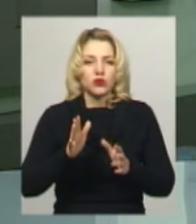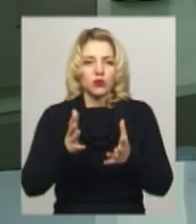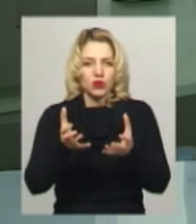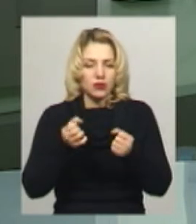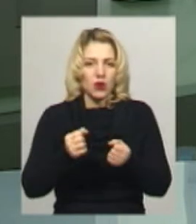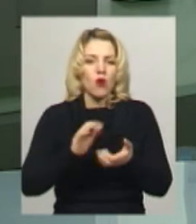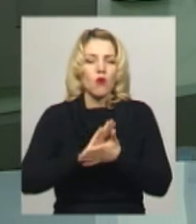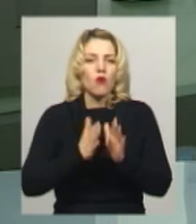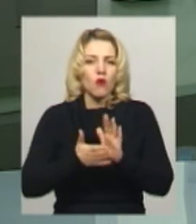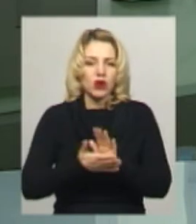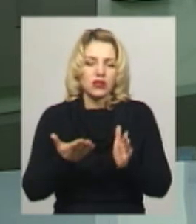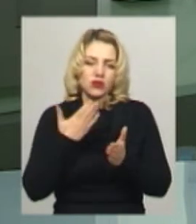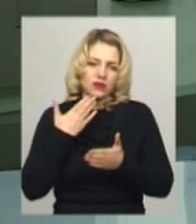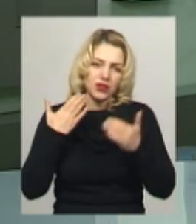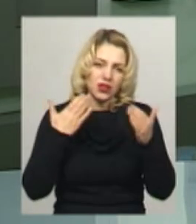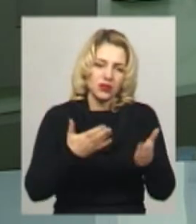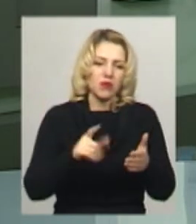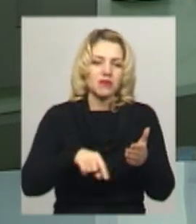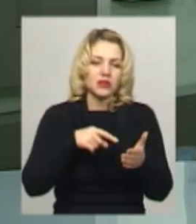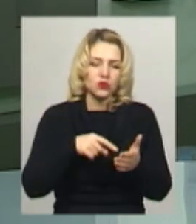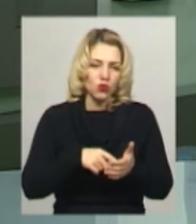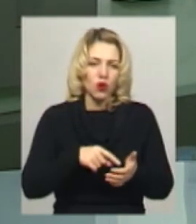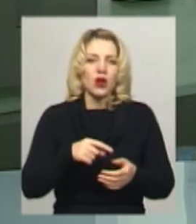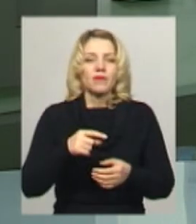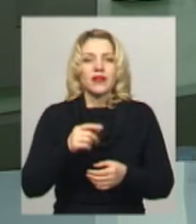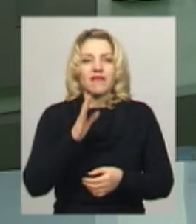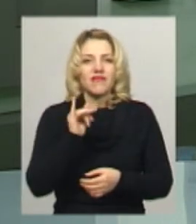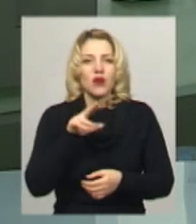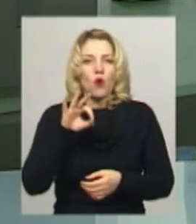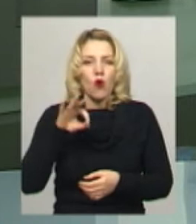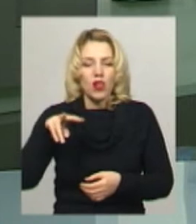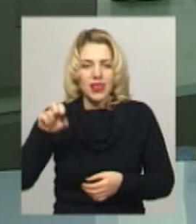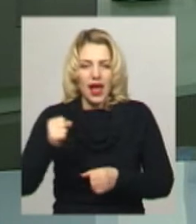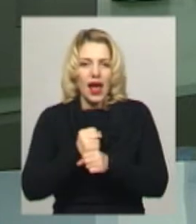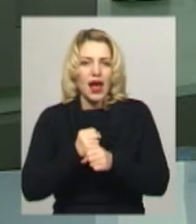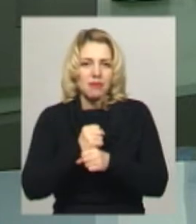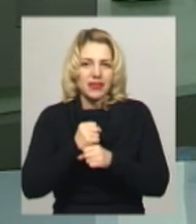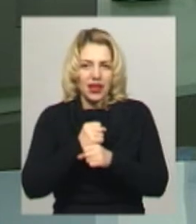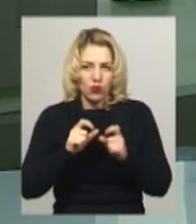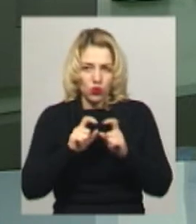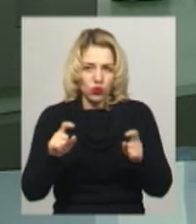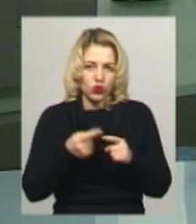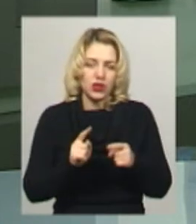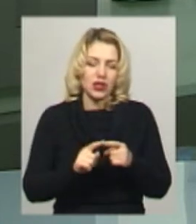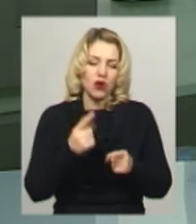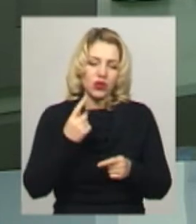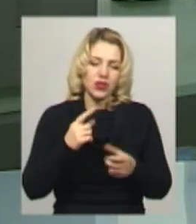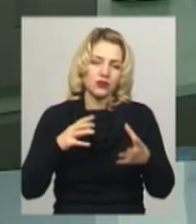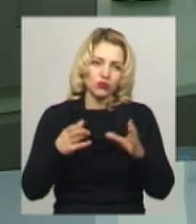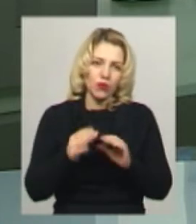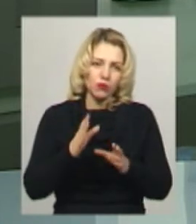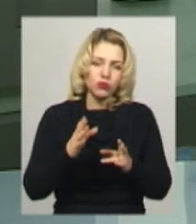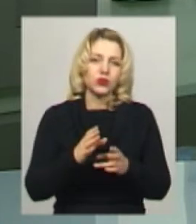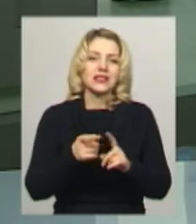з якою звертається у міську комунальну аптеку «Віола» і після отримує препарат. Сума, розрахована на одного хворого, залежатиме від